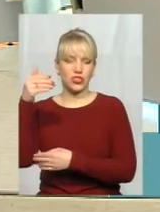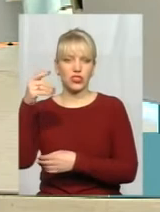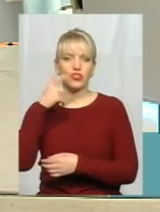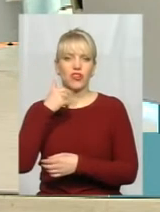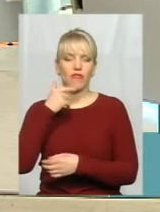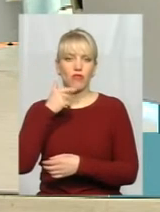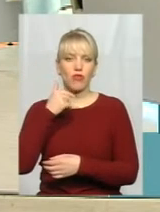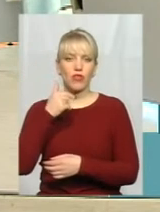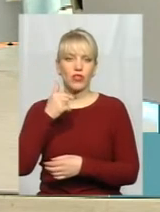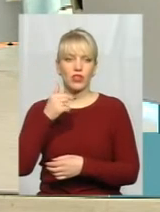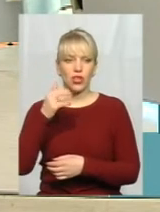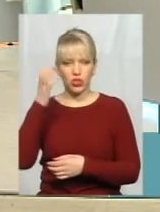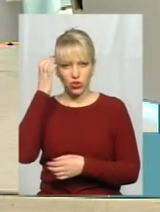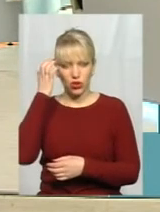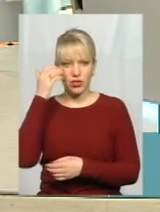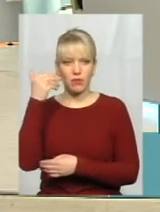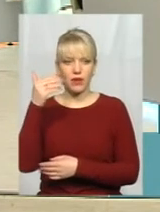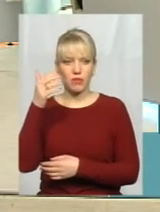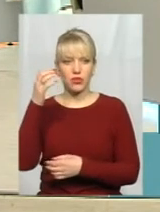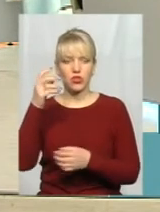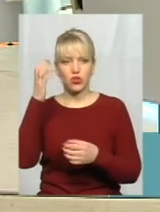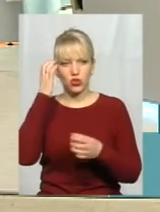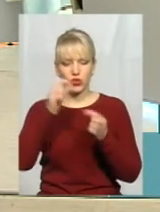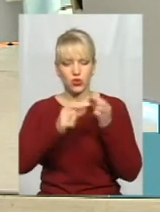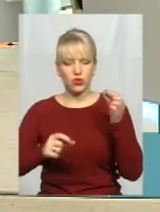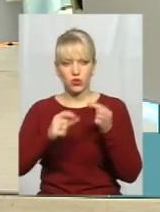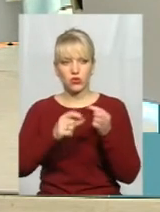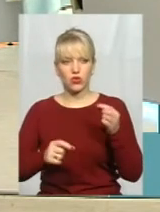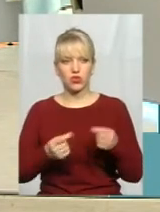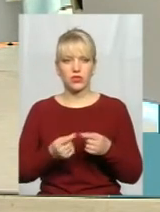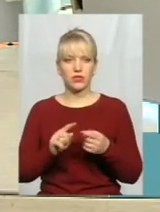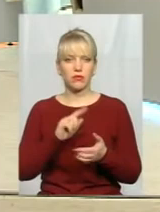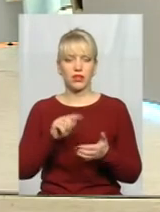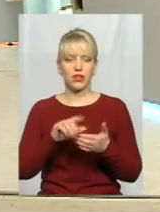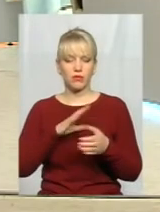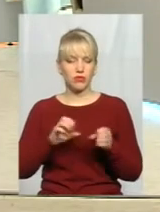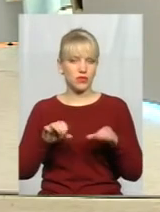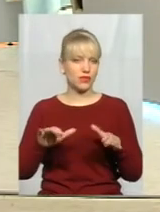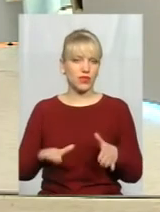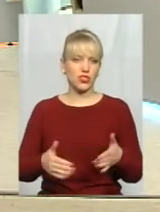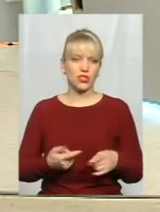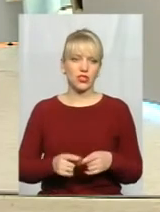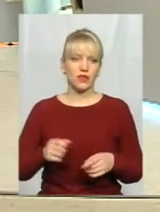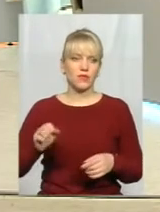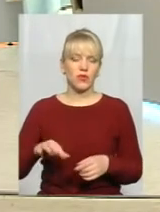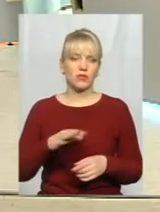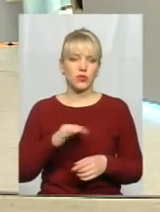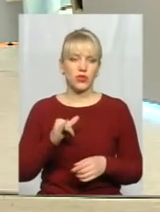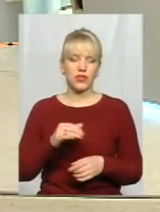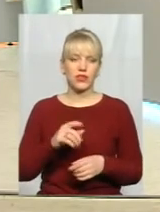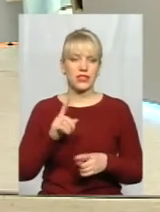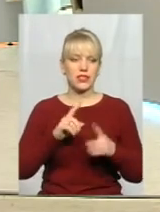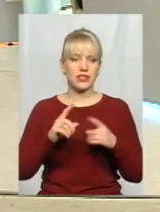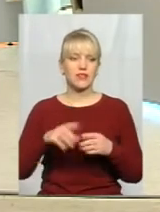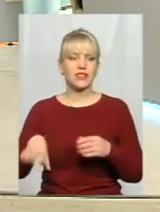ленточкою? Стрічкою. Для чого? Ми знімали ці питання, вони могли бути вирішені в твіччаті